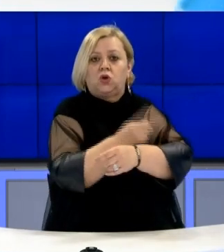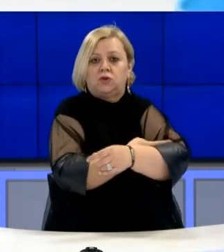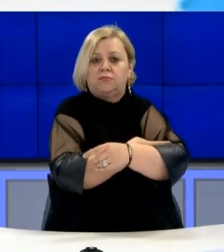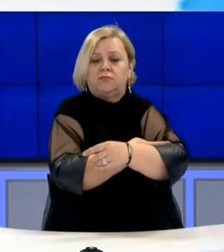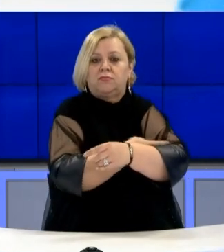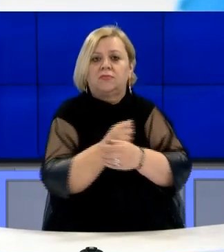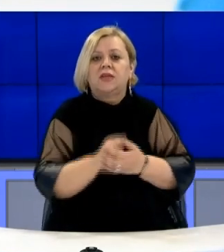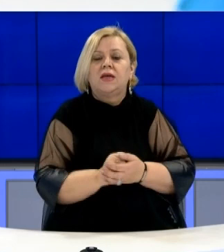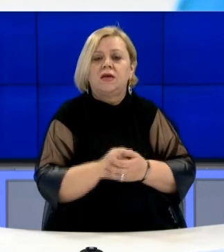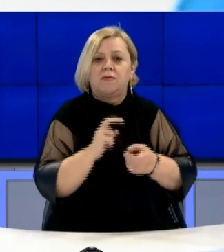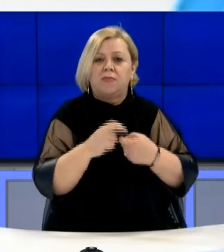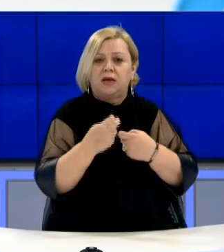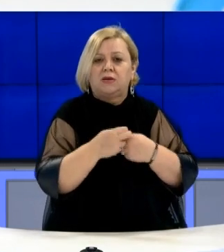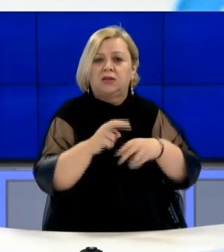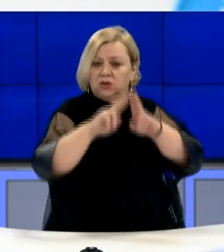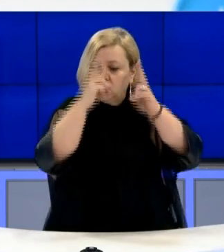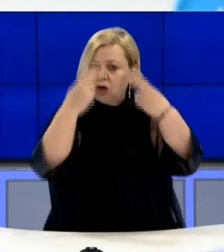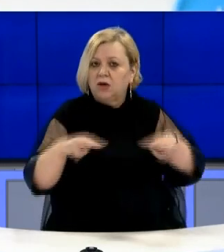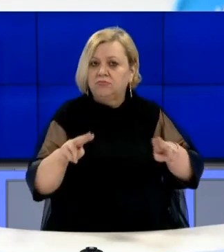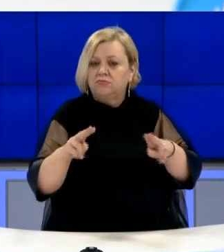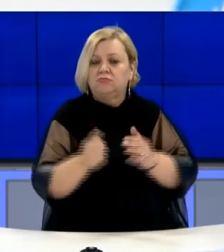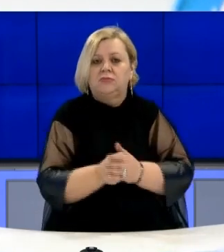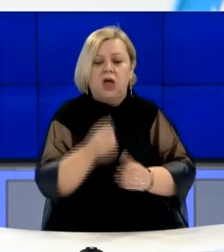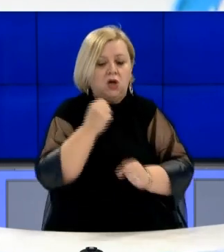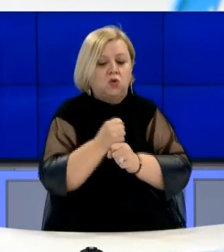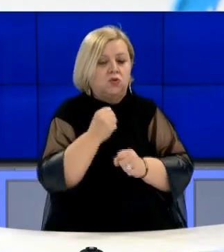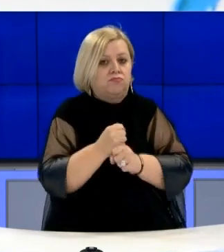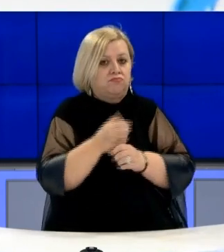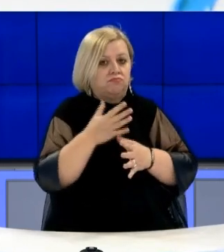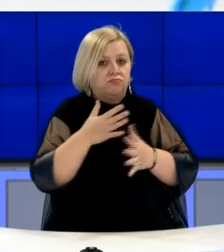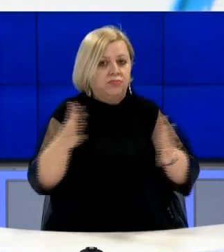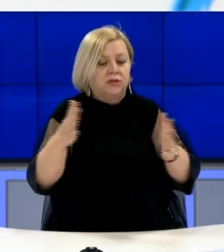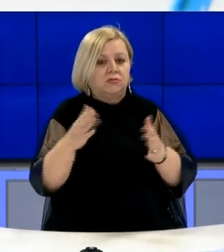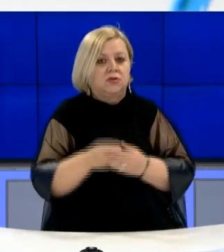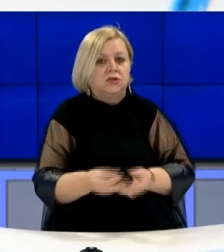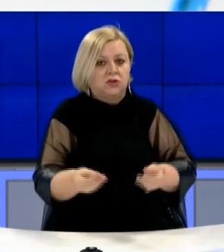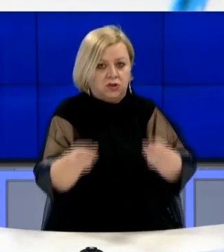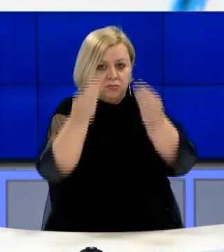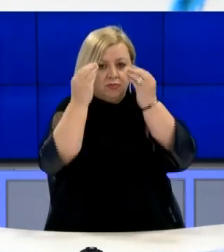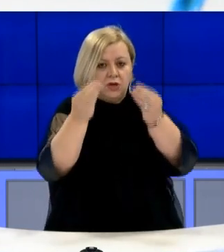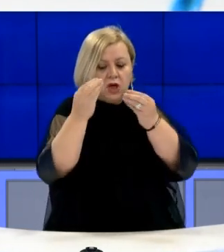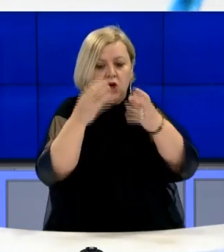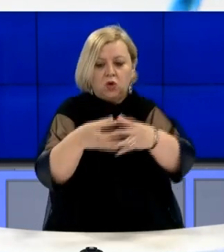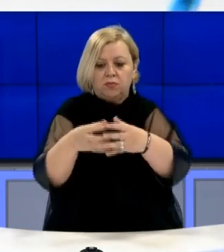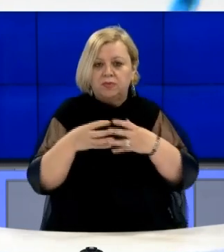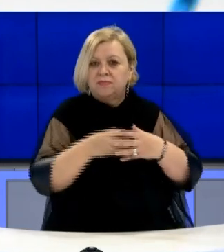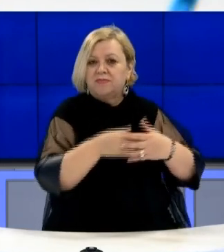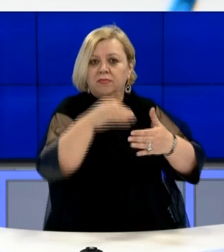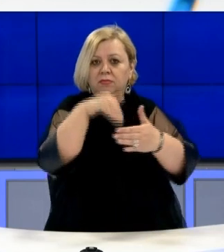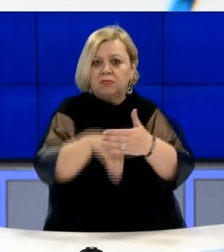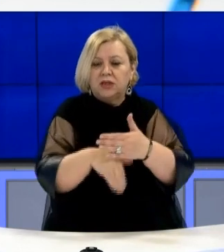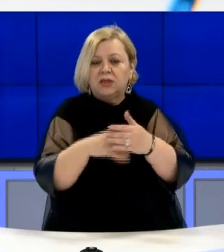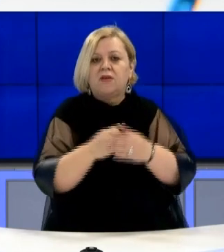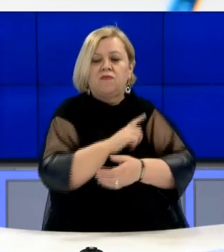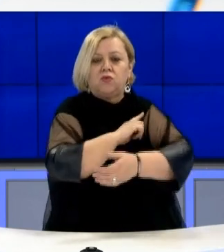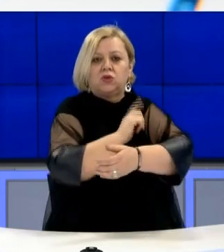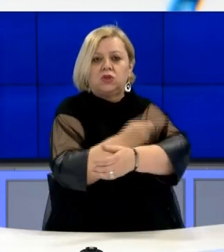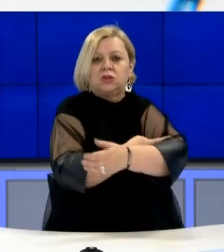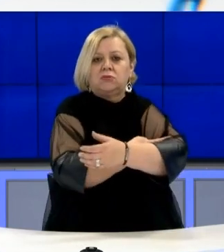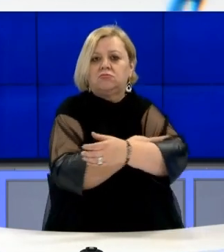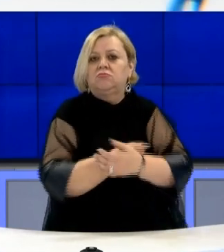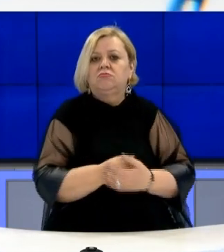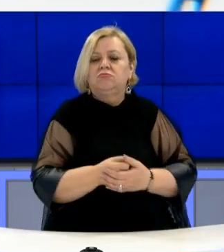të partnerëve ndërgumtar është duke u angazhuar maksimalisht për avancimin e mekanizmave të brendshëm në fuqizim të